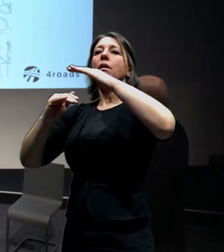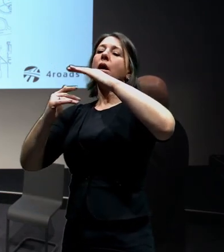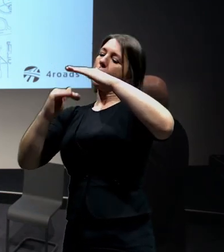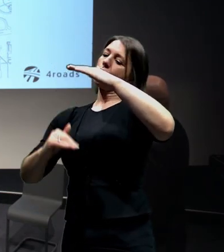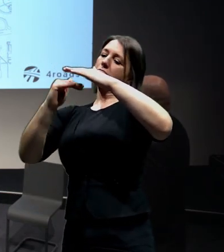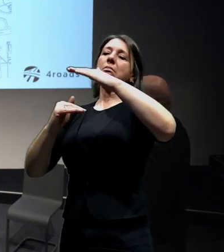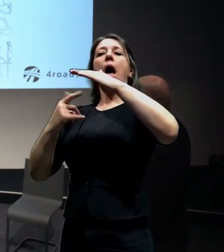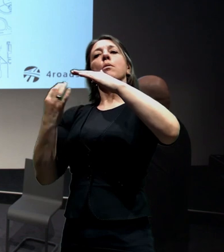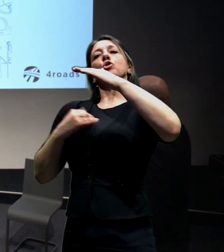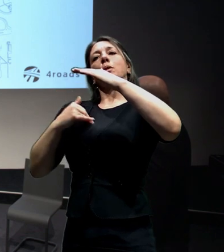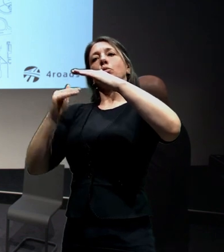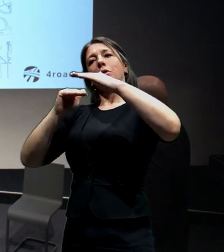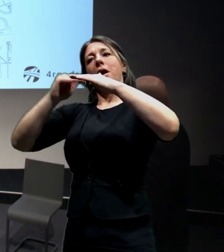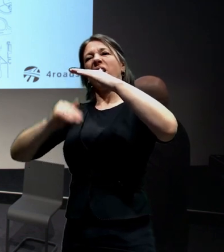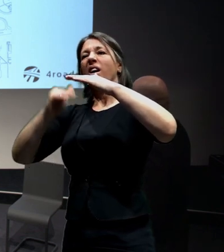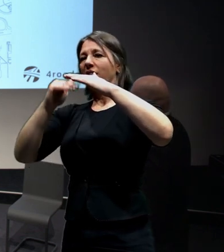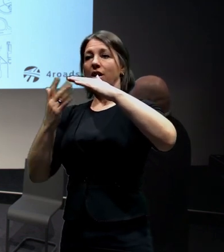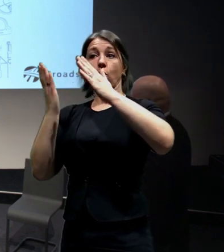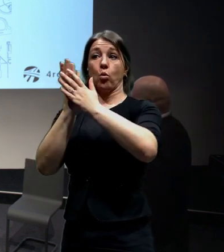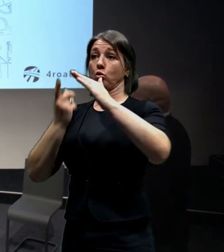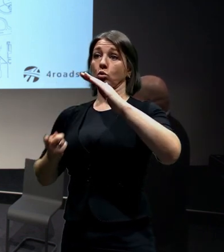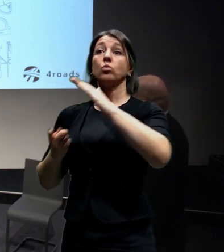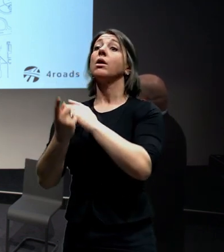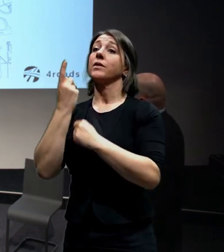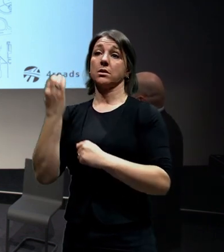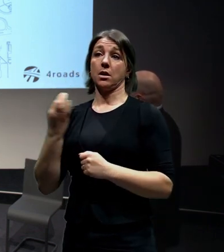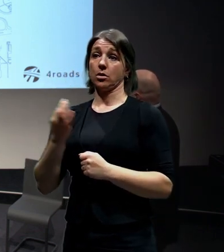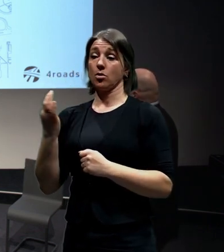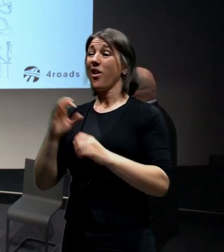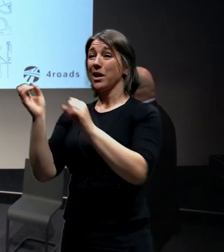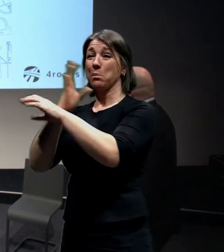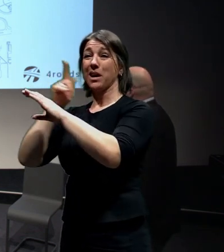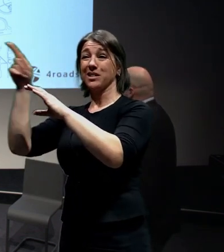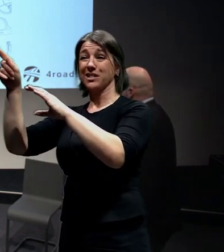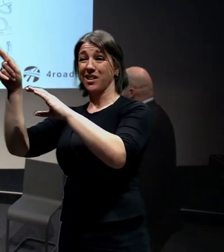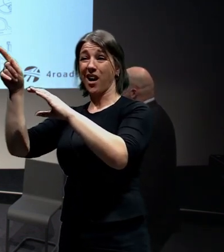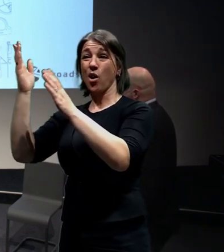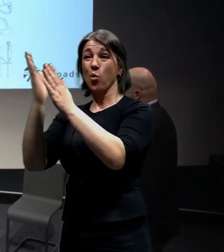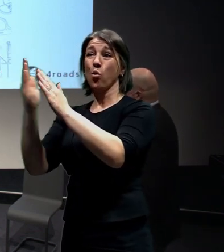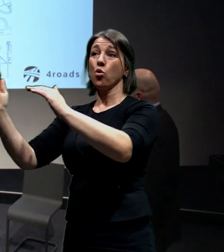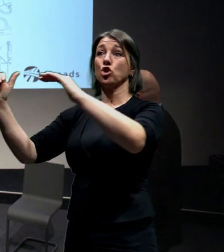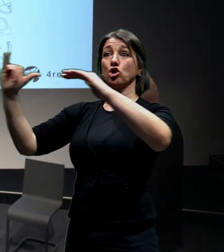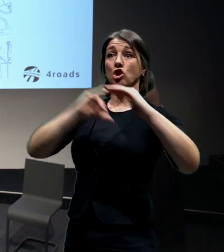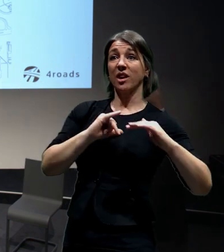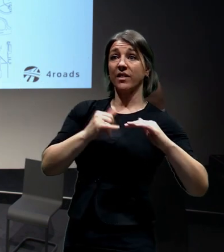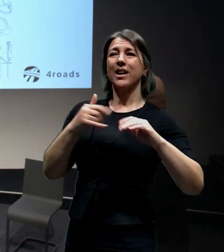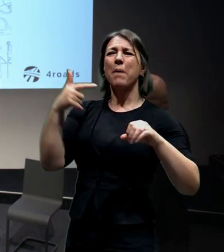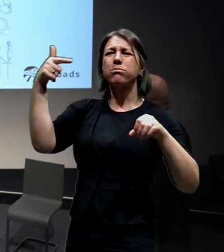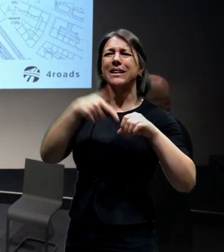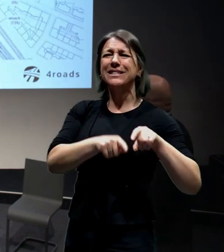jak potřebujeme, tak nám tunel směrem z Liberecké začíná už v těchto místech nad benzínkou.